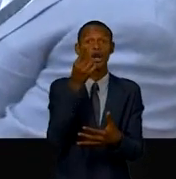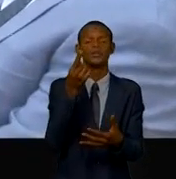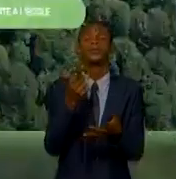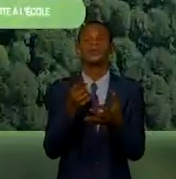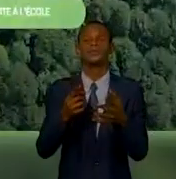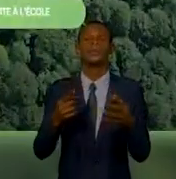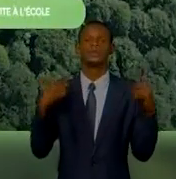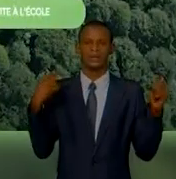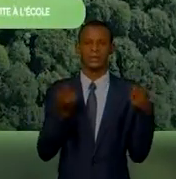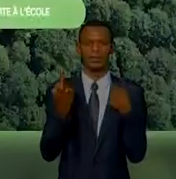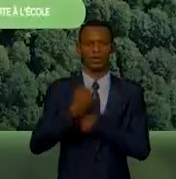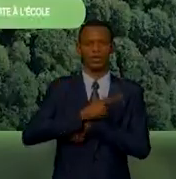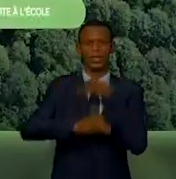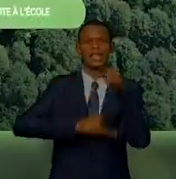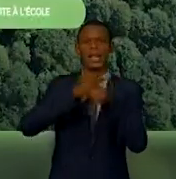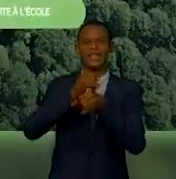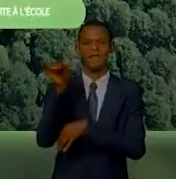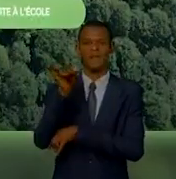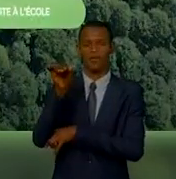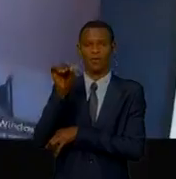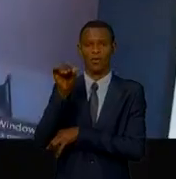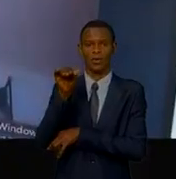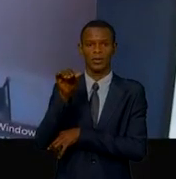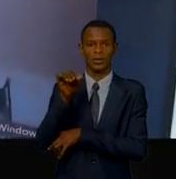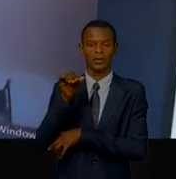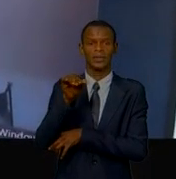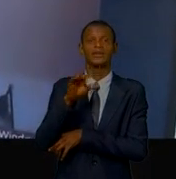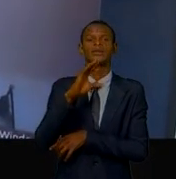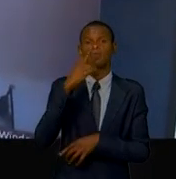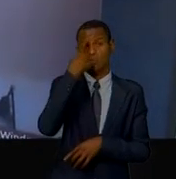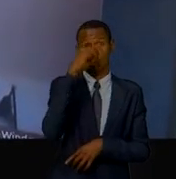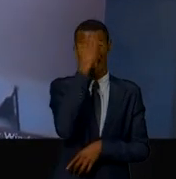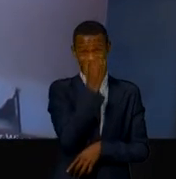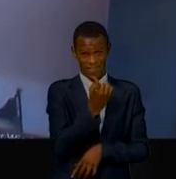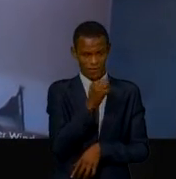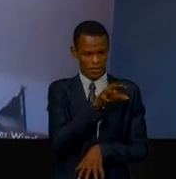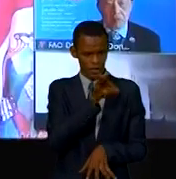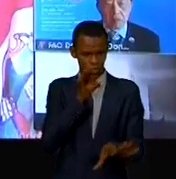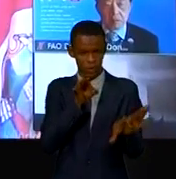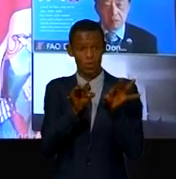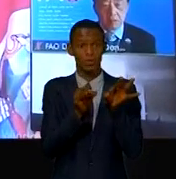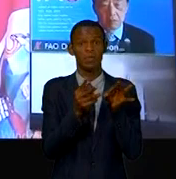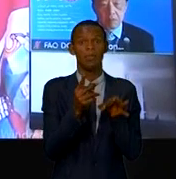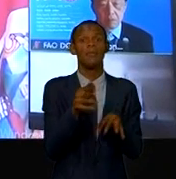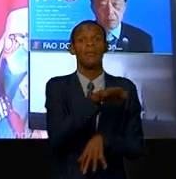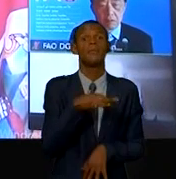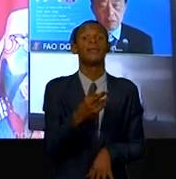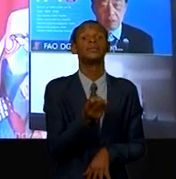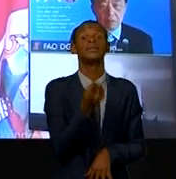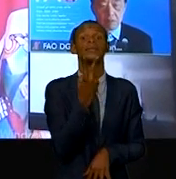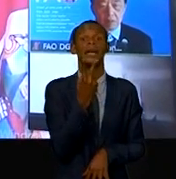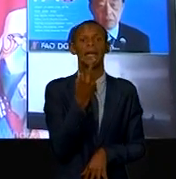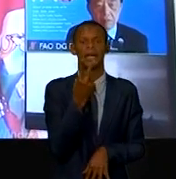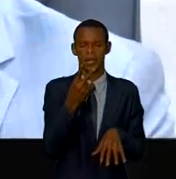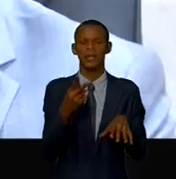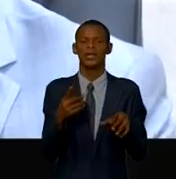Sur les continents africains, seuls deux pays invités à intervenir au travers de leur ministre de l'Environnement, Mariem Bekaï de